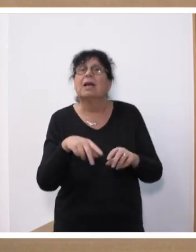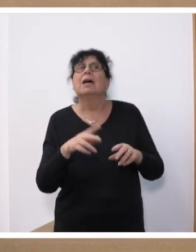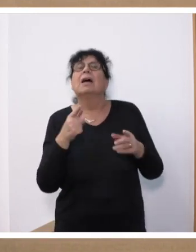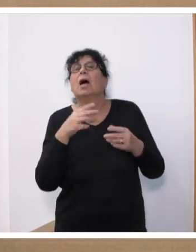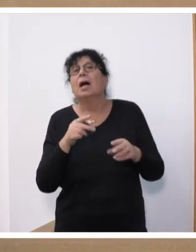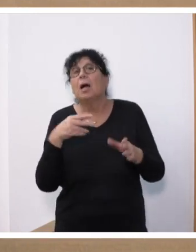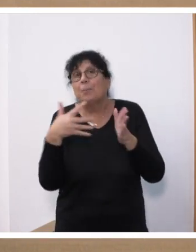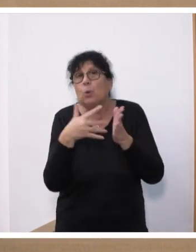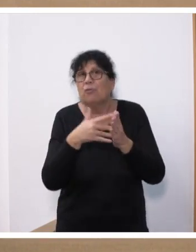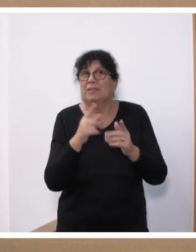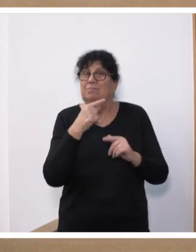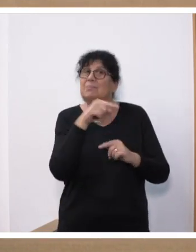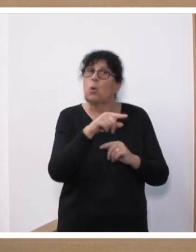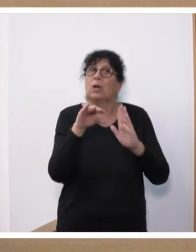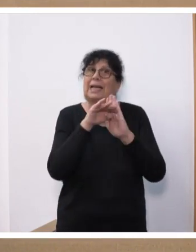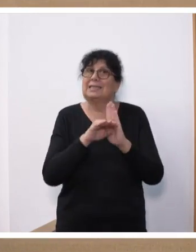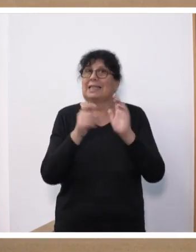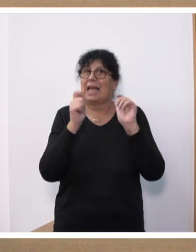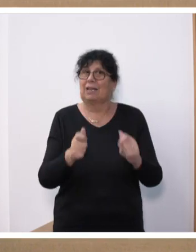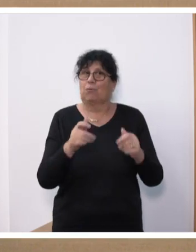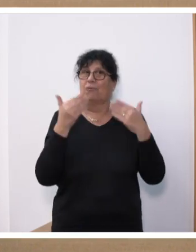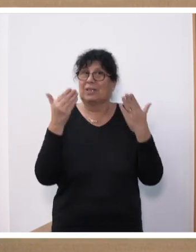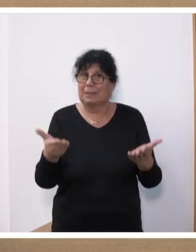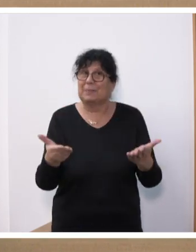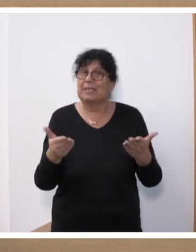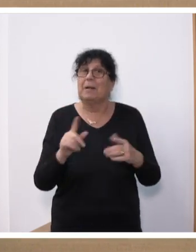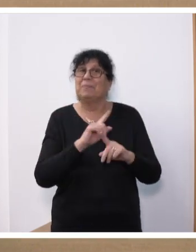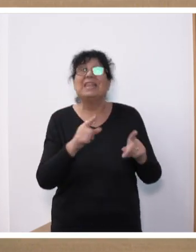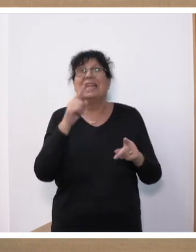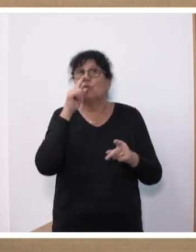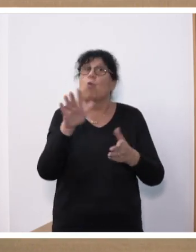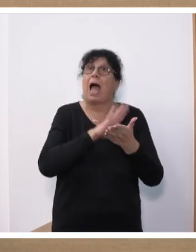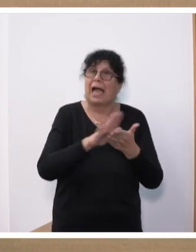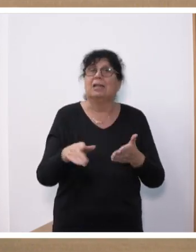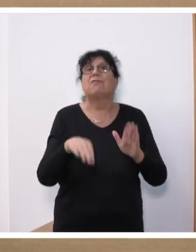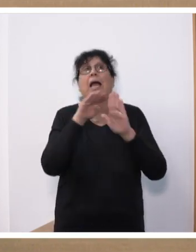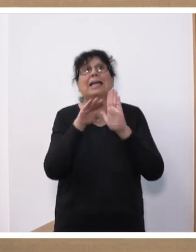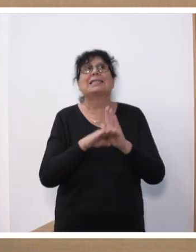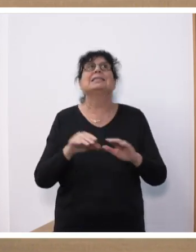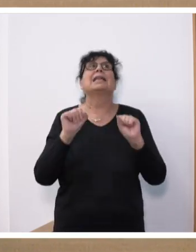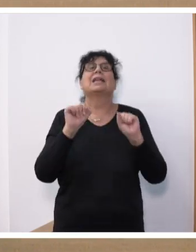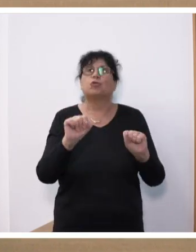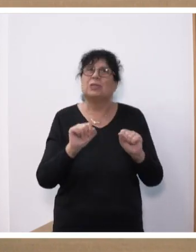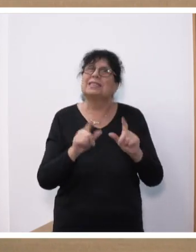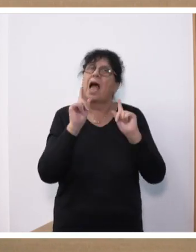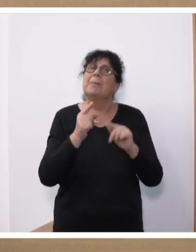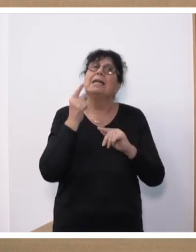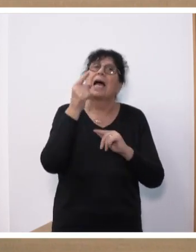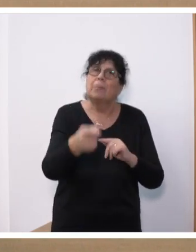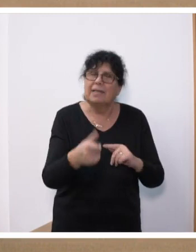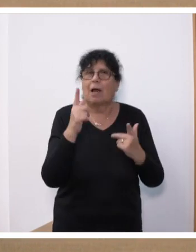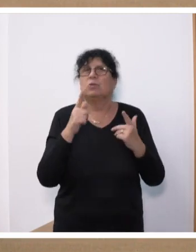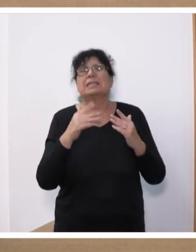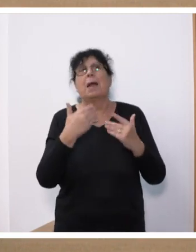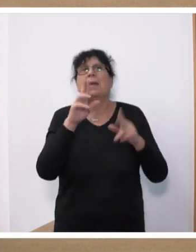Gesetzentwurf vorlegt, das eben nicht nur einfach gesetzlich geschützt, sondern darüber hinaus durch das Primärrecht der